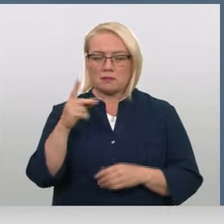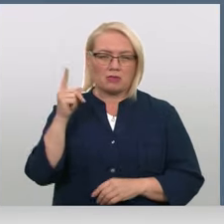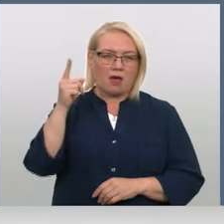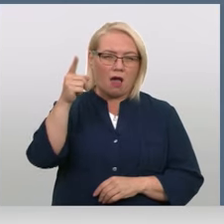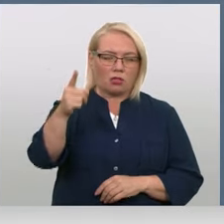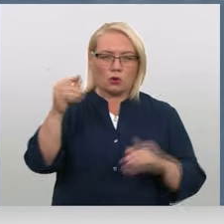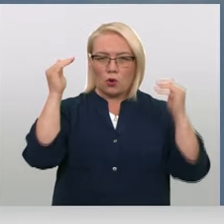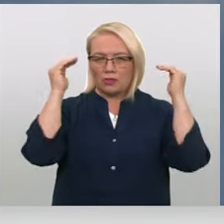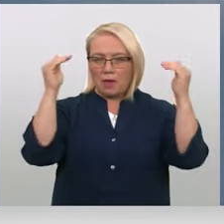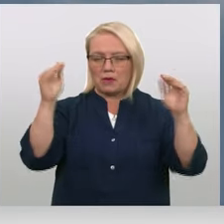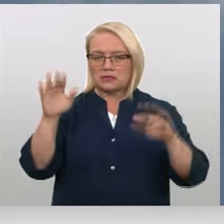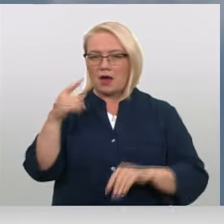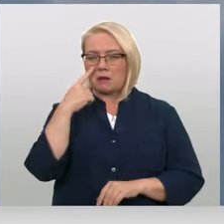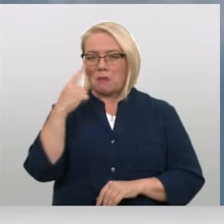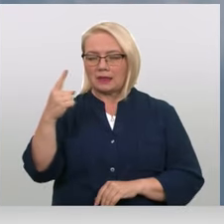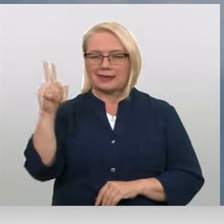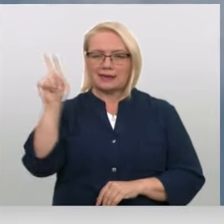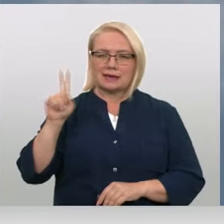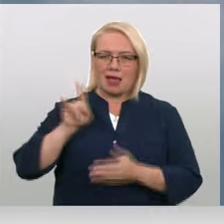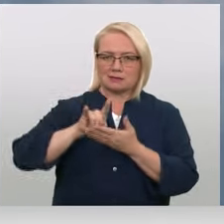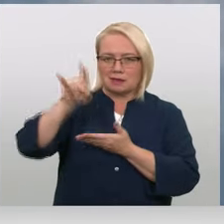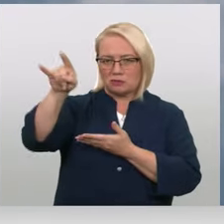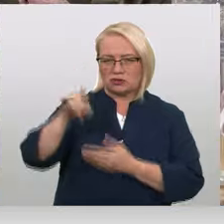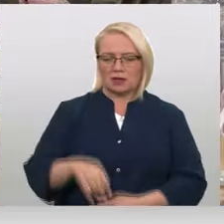debesīs var manīt arī Izraels iznīcinātājus.